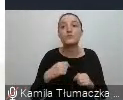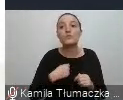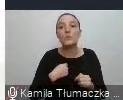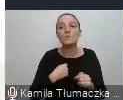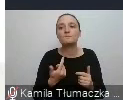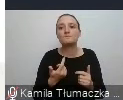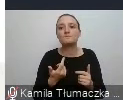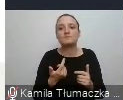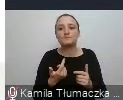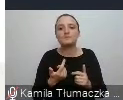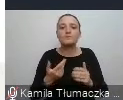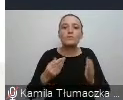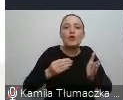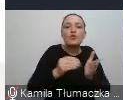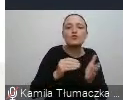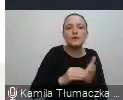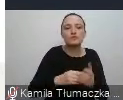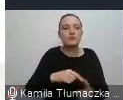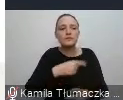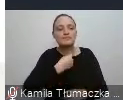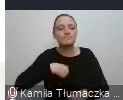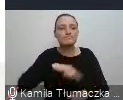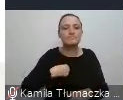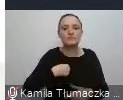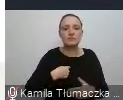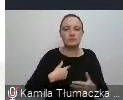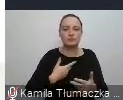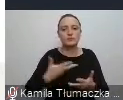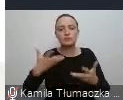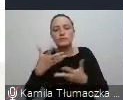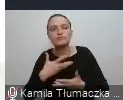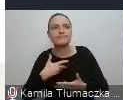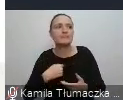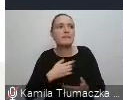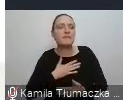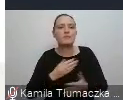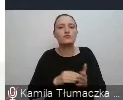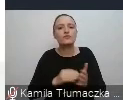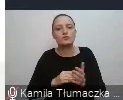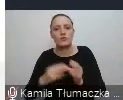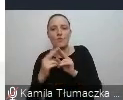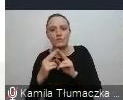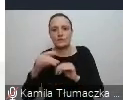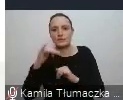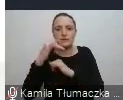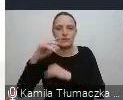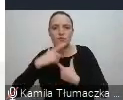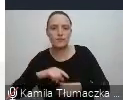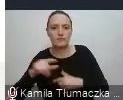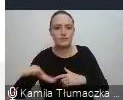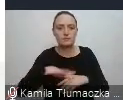doświadczeniu, który mi towarzyszy w kontaktach z innymi ludźmi, a konkretnie o obszarach,